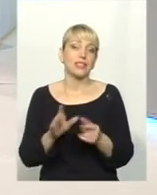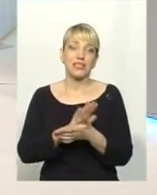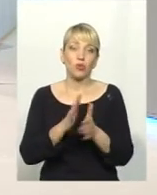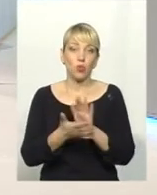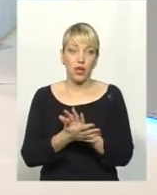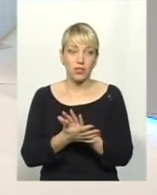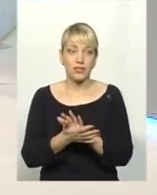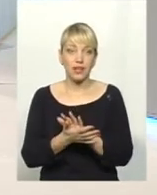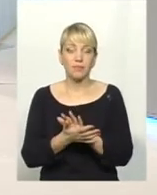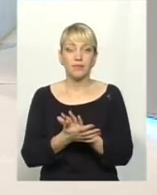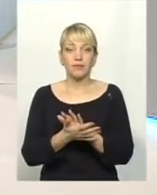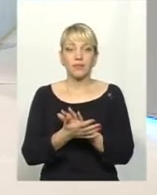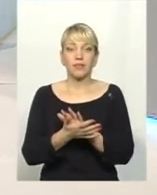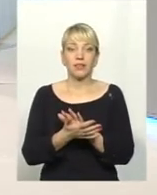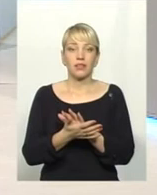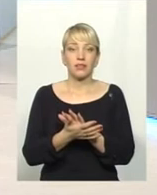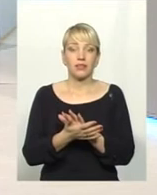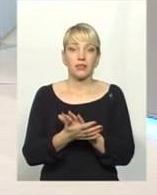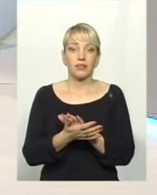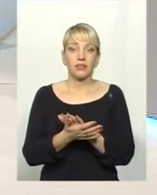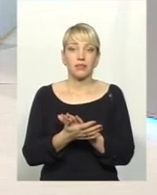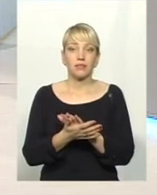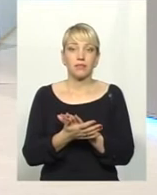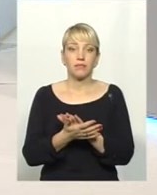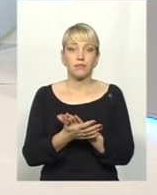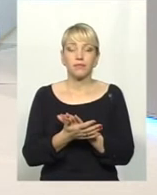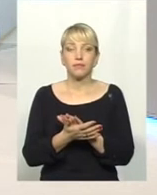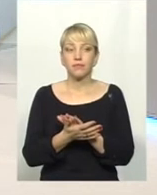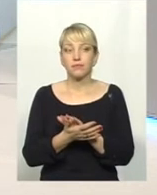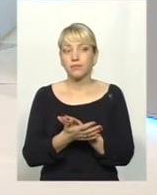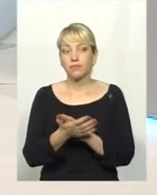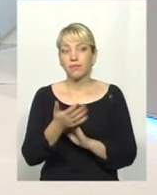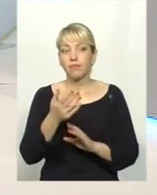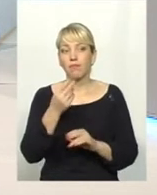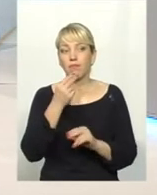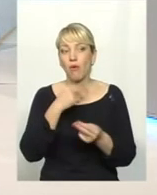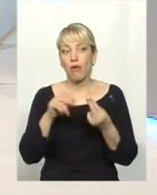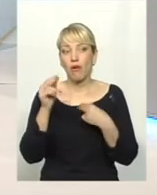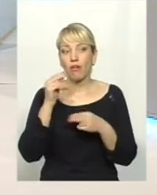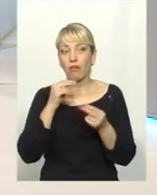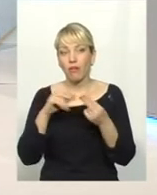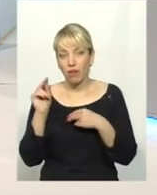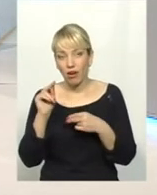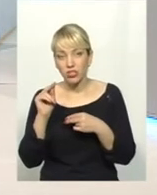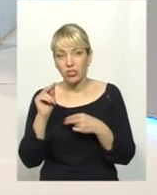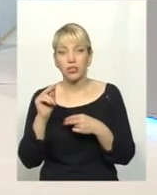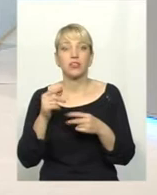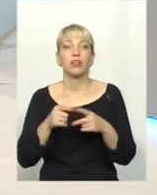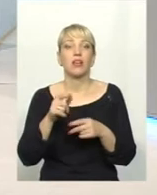переломна, покращується, уряд має перспективи залучення коштів,